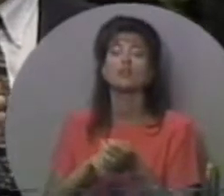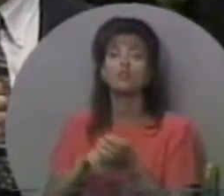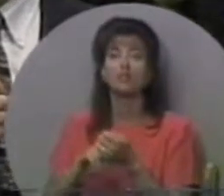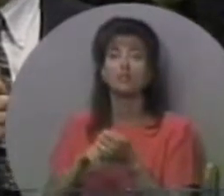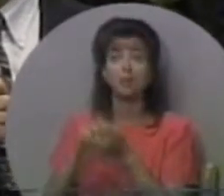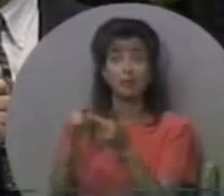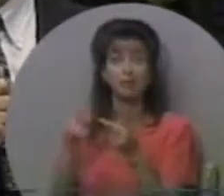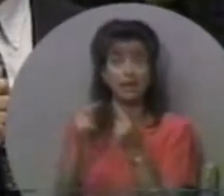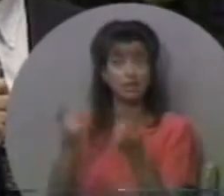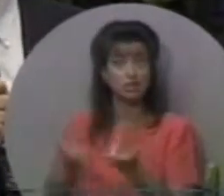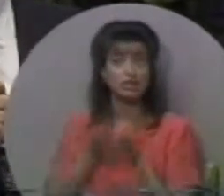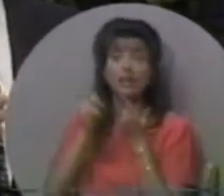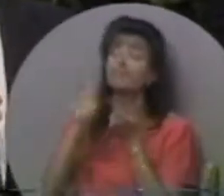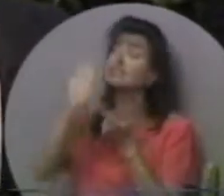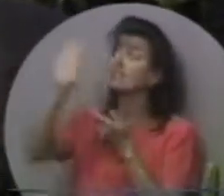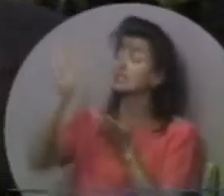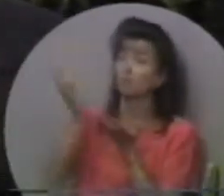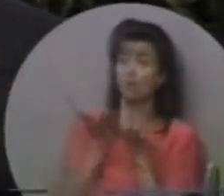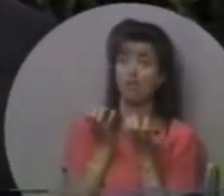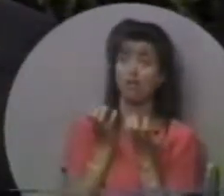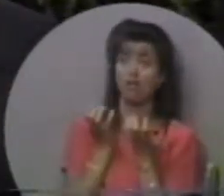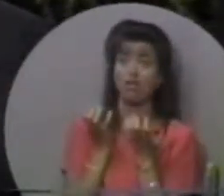для Його географічної волі,